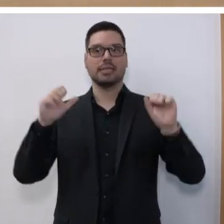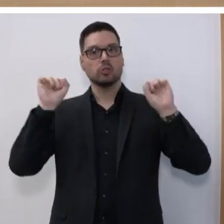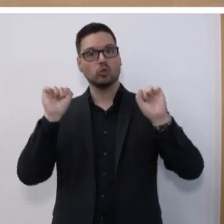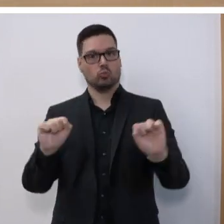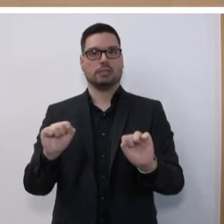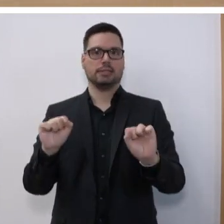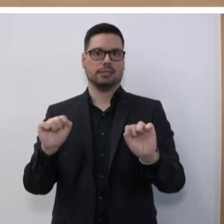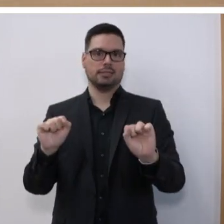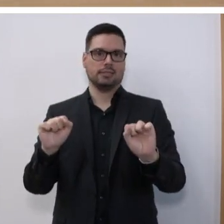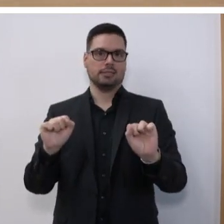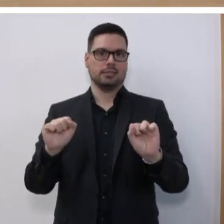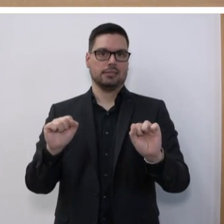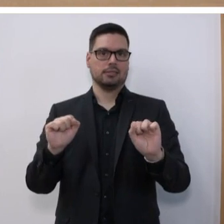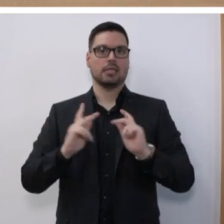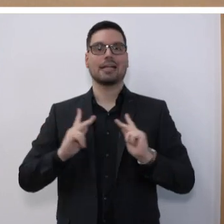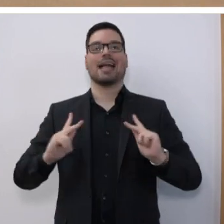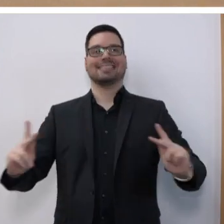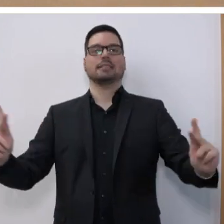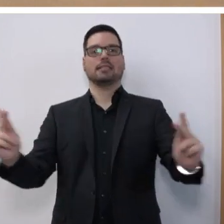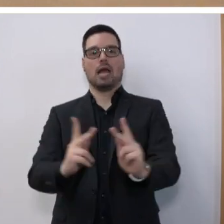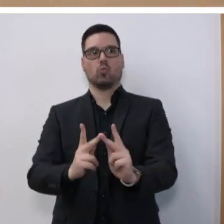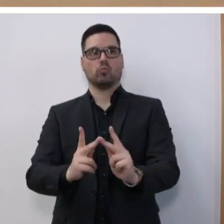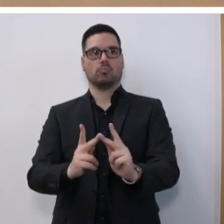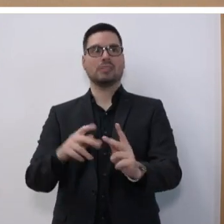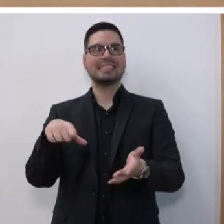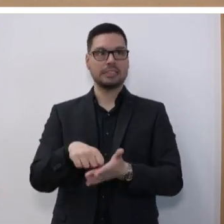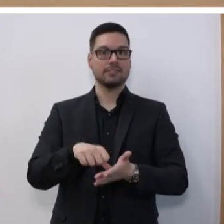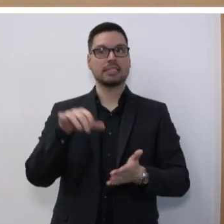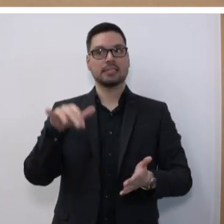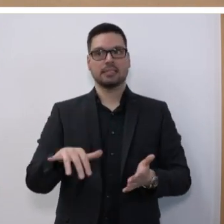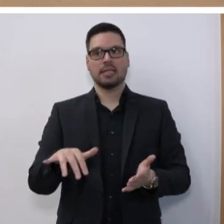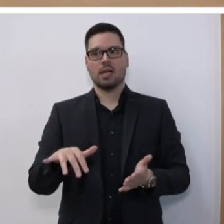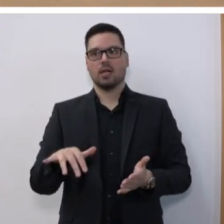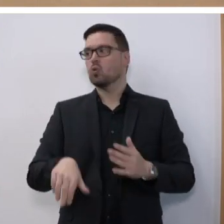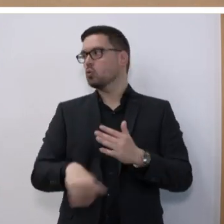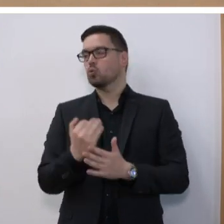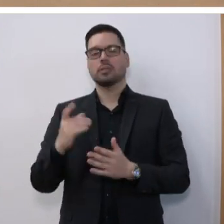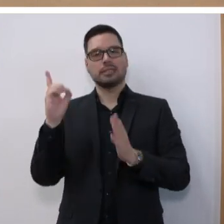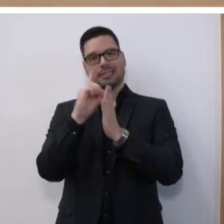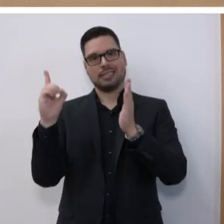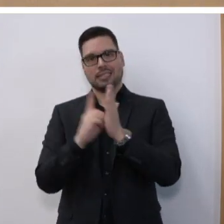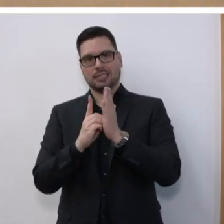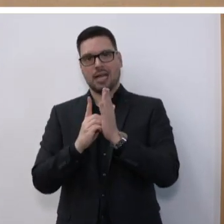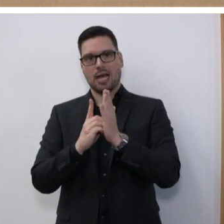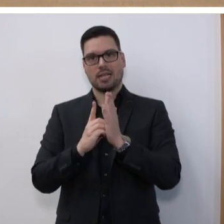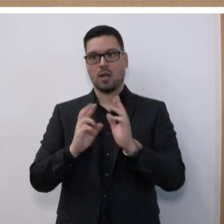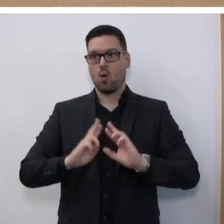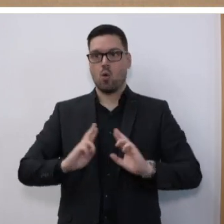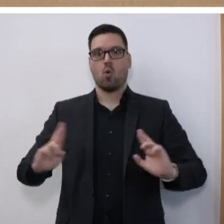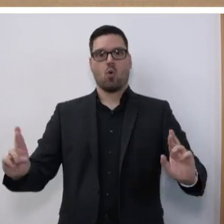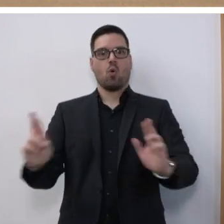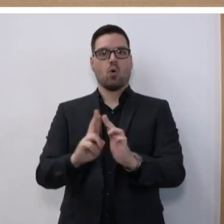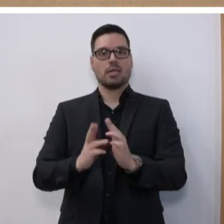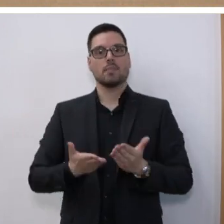den ein Klassenraum den Schülerinnen und Schülern zwingend bieten muss, auch auf die neuen digitalen Lehr- und Lernräume zu übertragen.